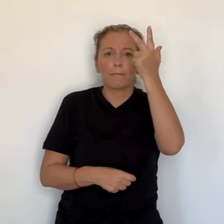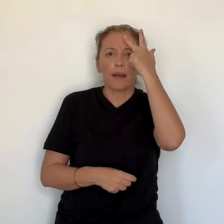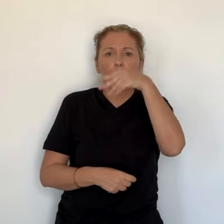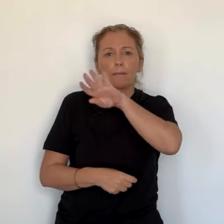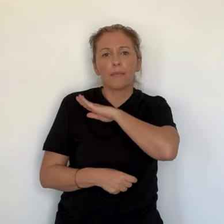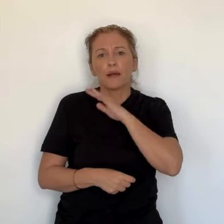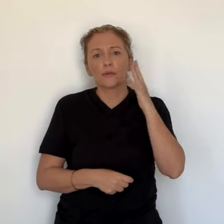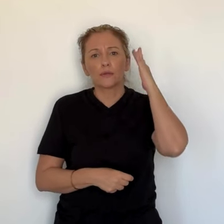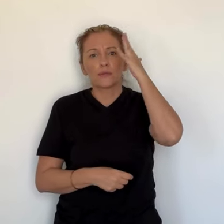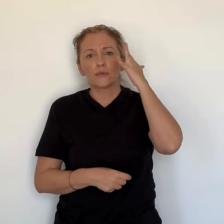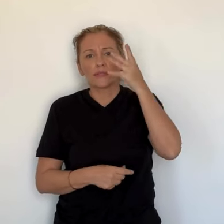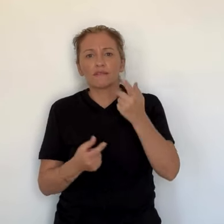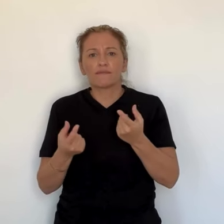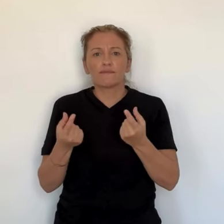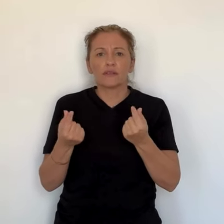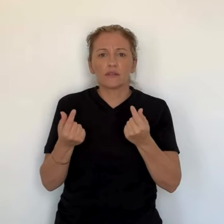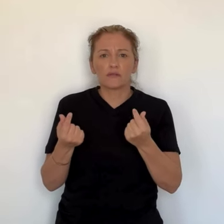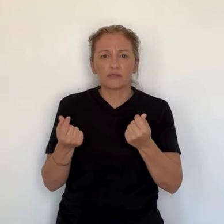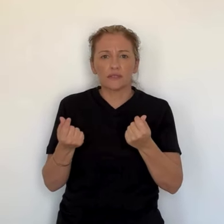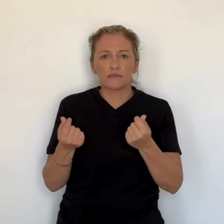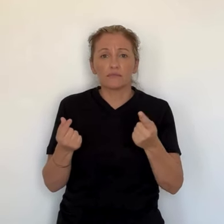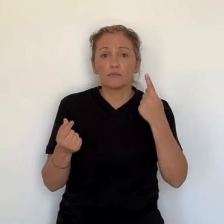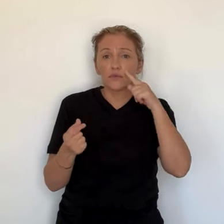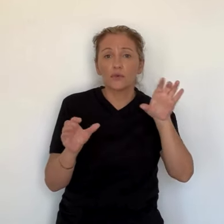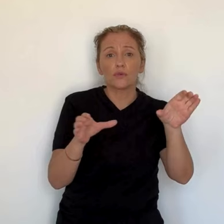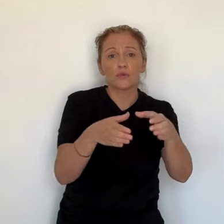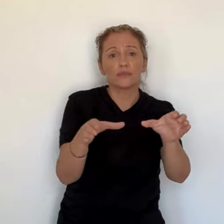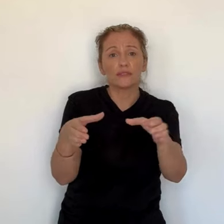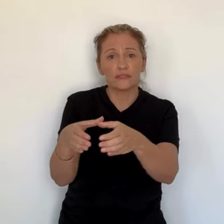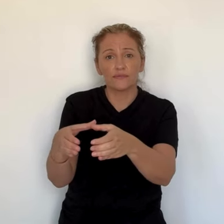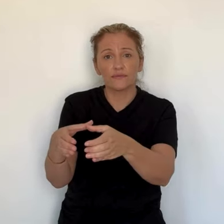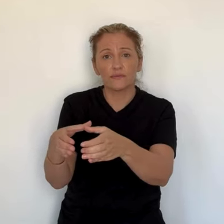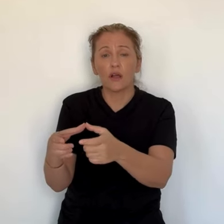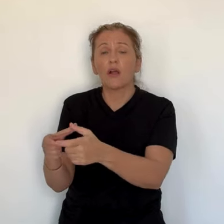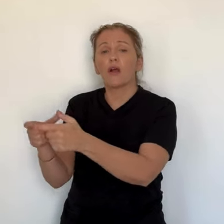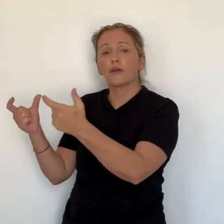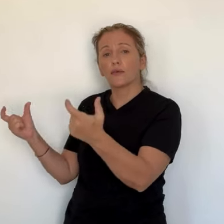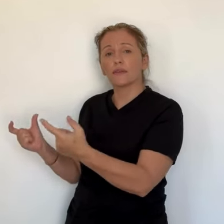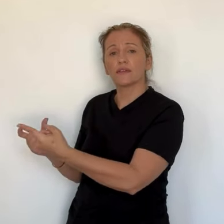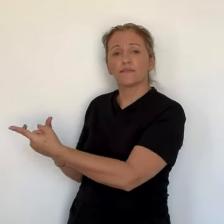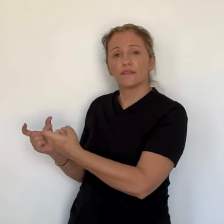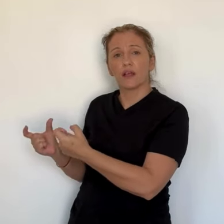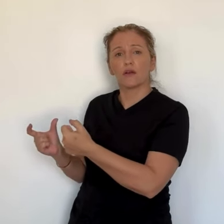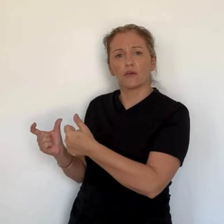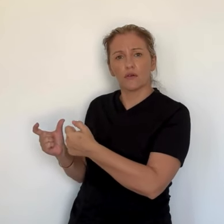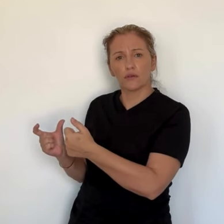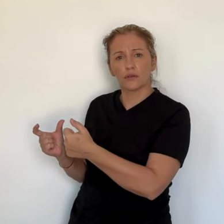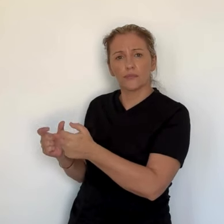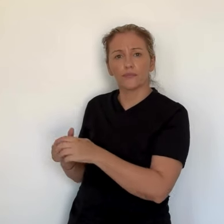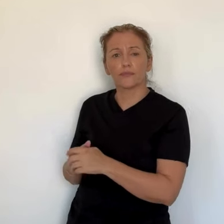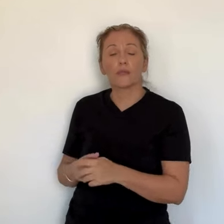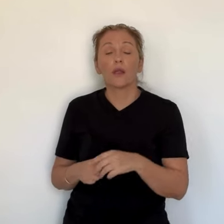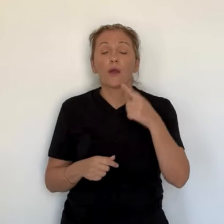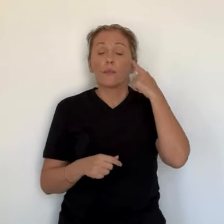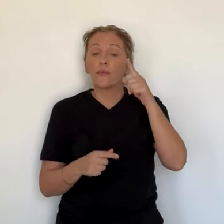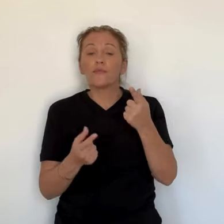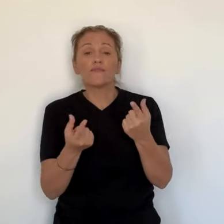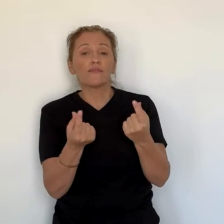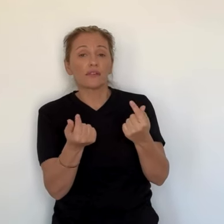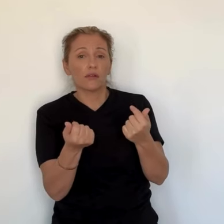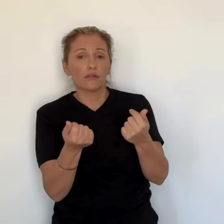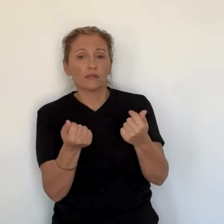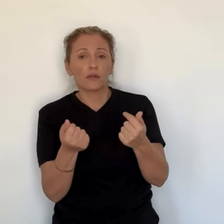et contrairement à ce qui était attendu, il n'y aura eu ni réel passe d'armes, ni grandes annonces de remaniement ou d'adjournament de part et d'autre, mais un débat